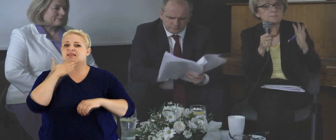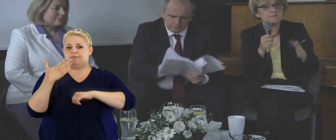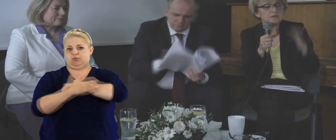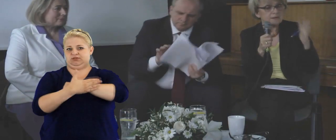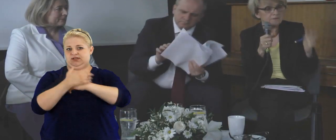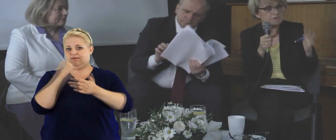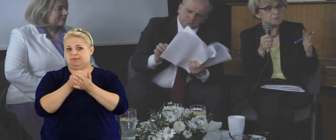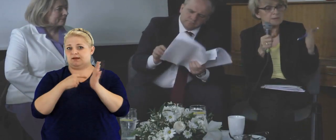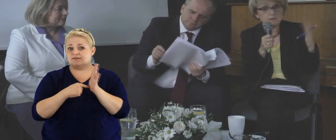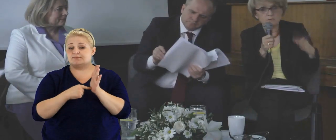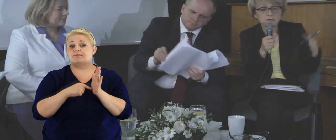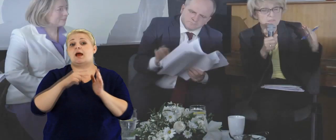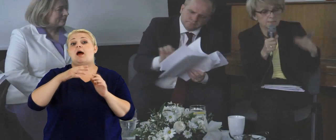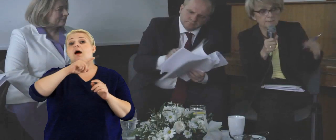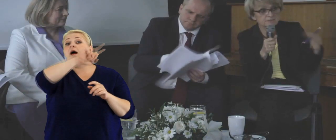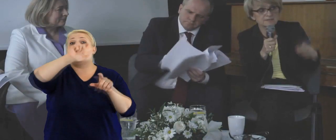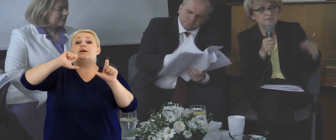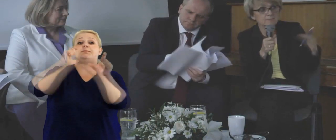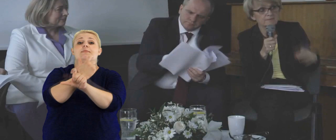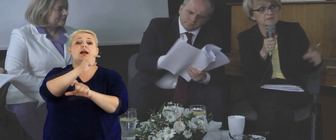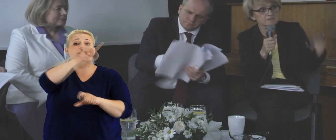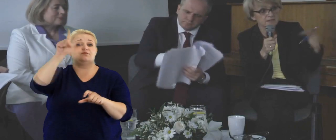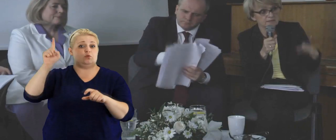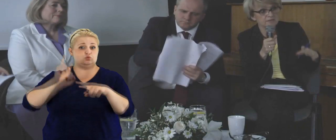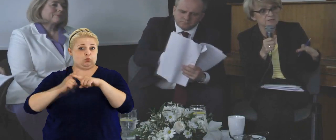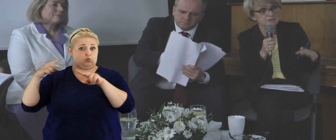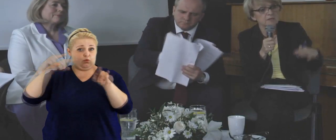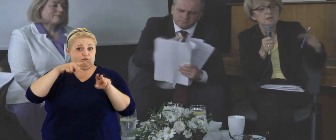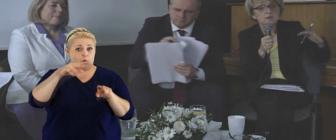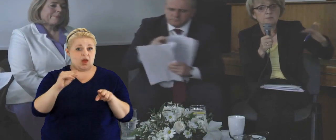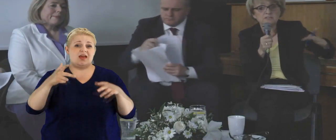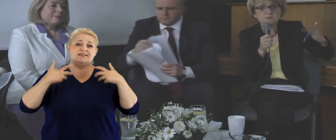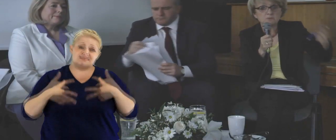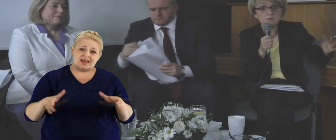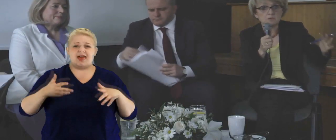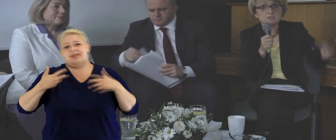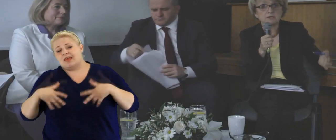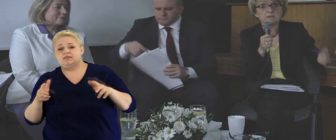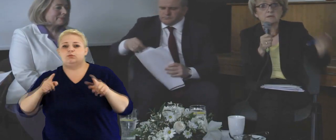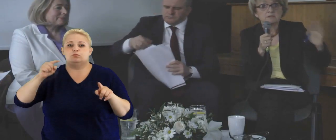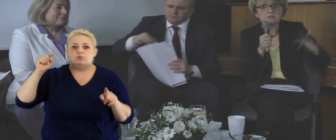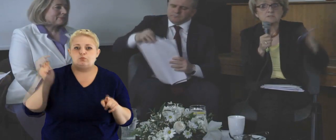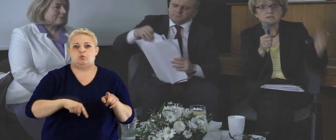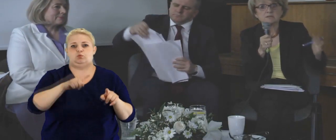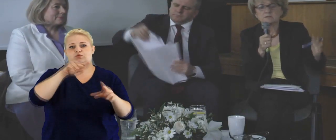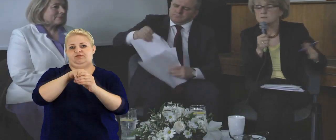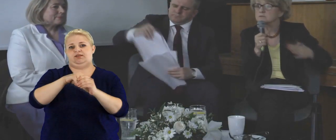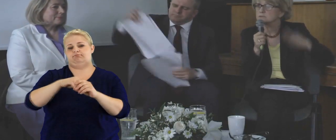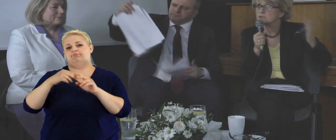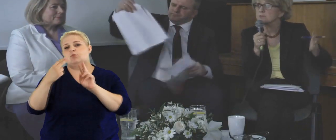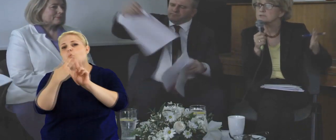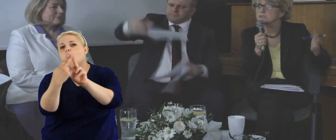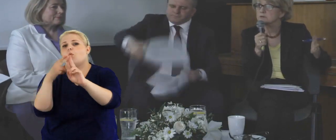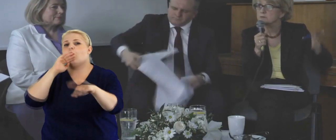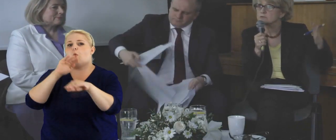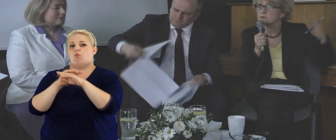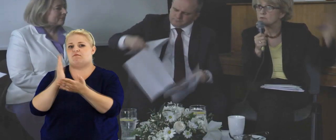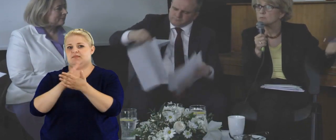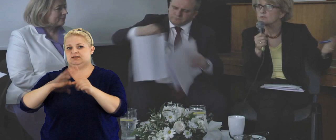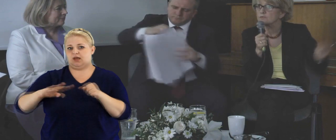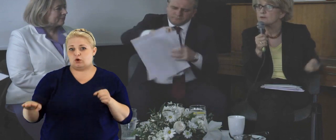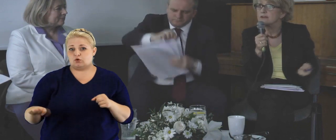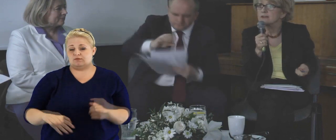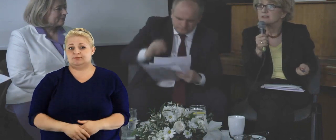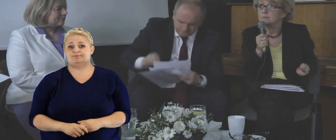potrzebujemy pewnych reform, dla których nie ma podstawy prawnej w traktacie, to państwa członkowskie, chcąc, nie chcąc, uciekły się do